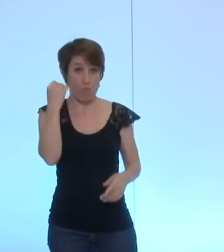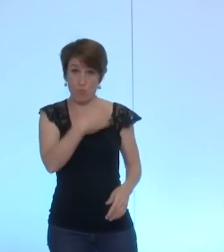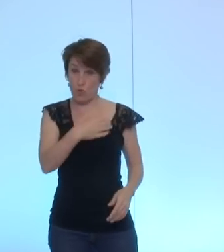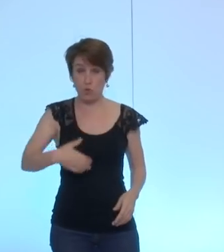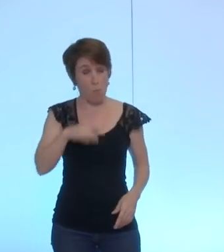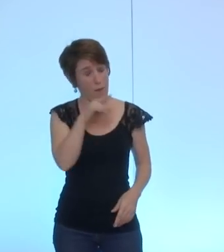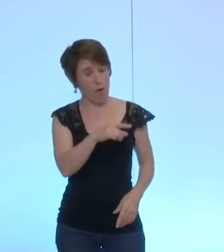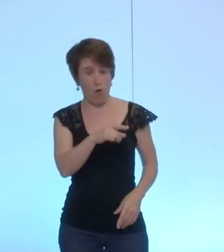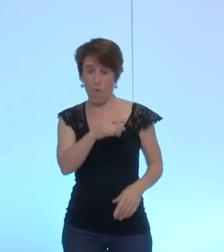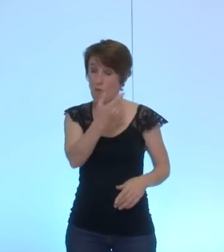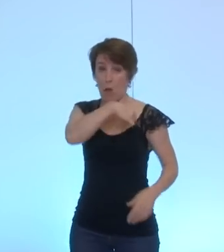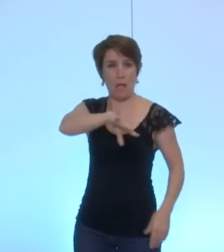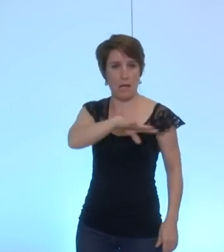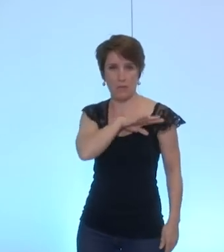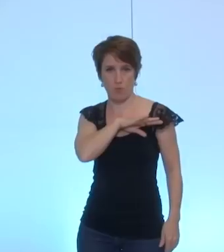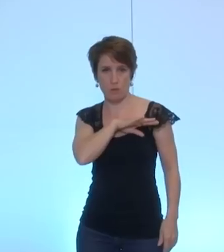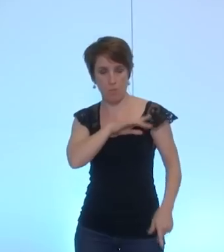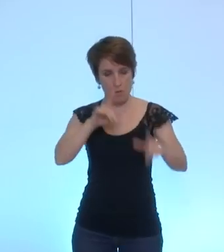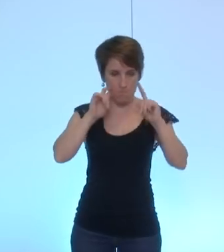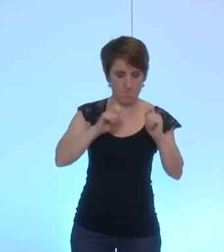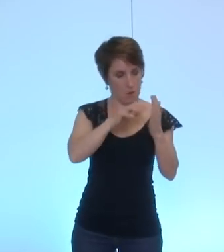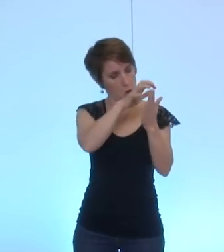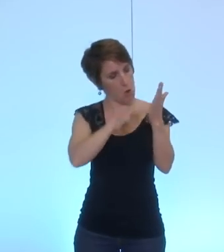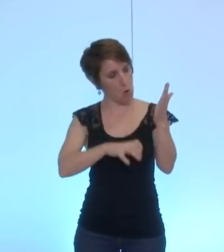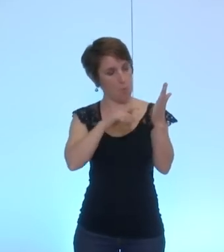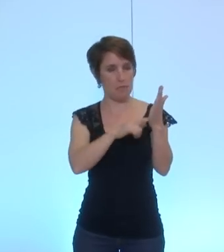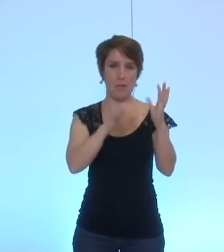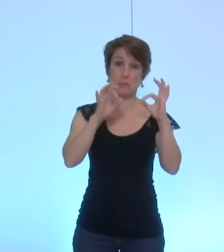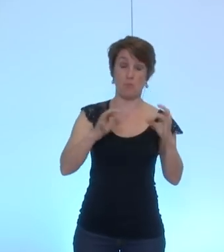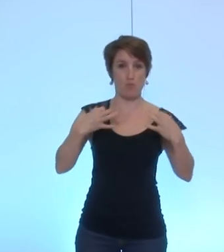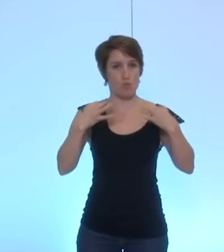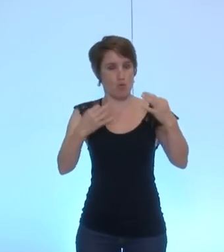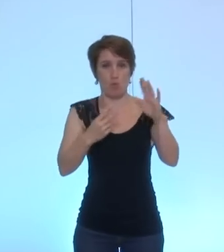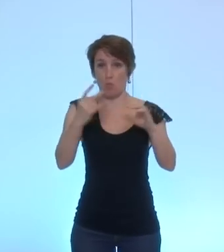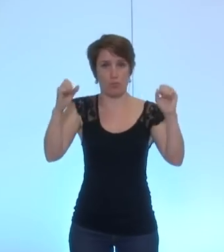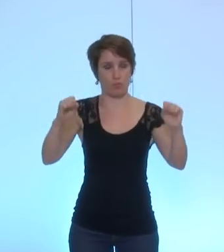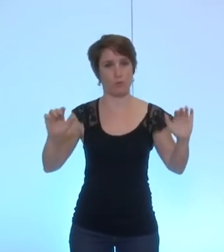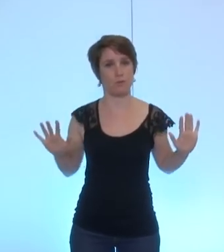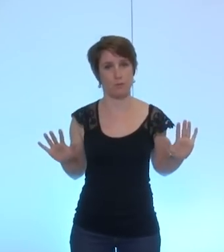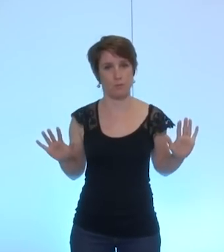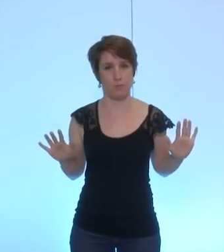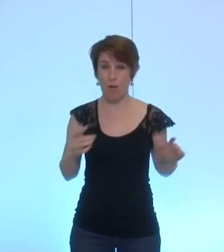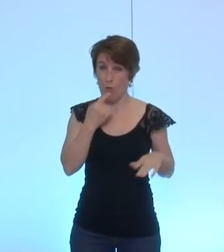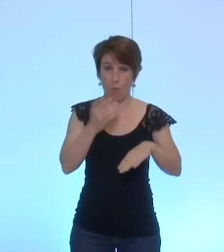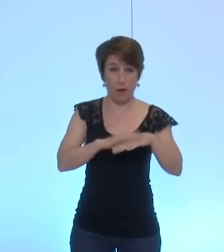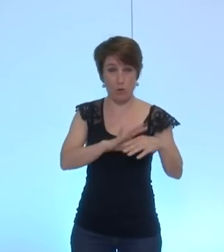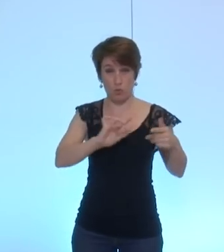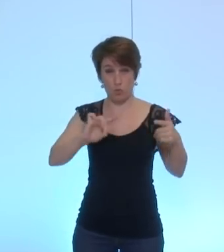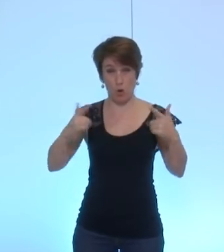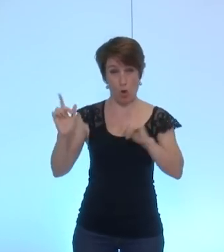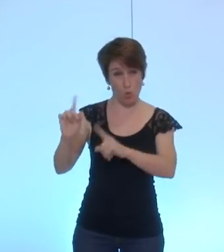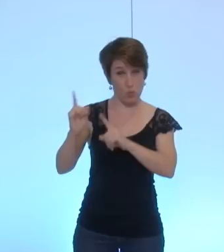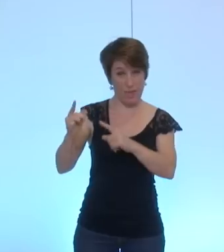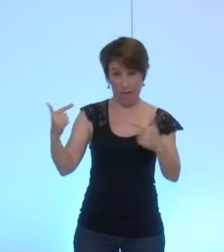récupération d'incompréhension voire d'opposition stérile alors que nous parlons d'un conflit d'une guerre